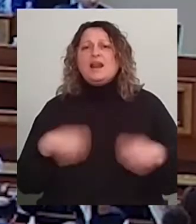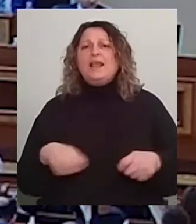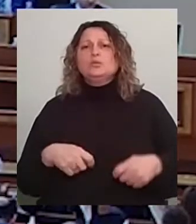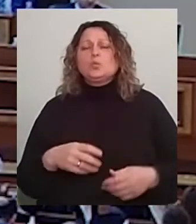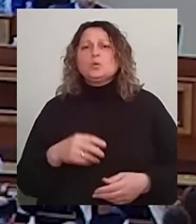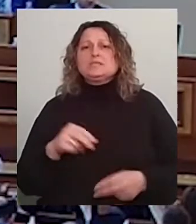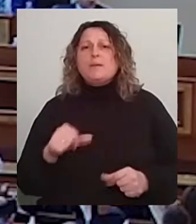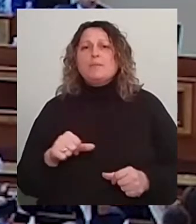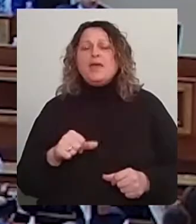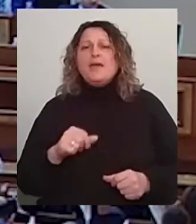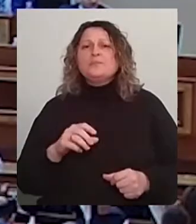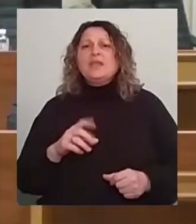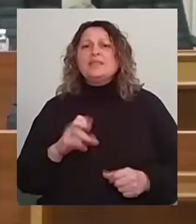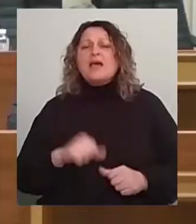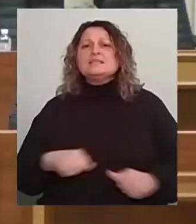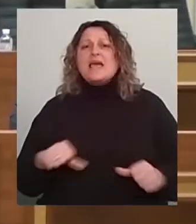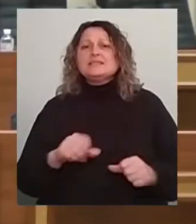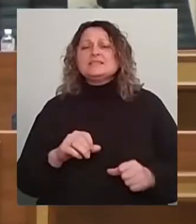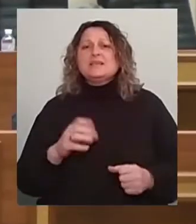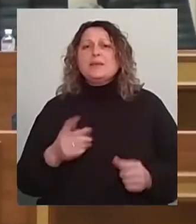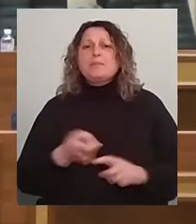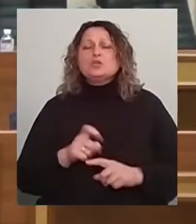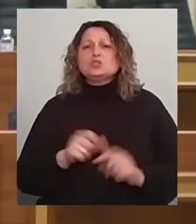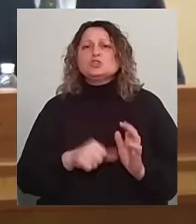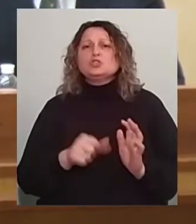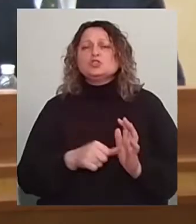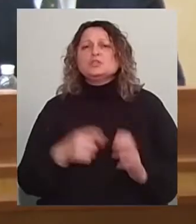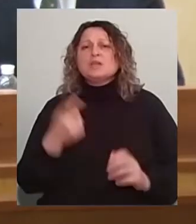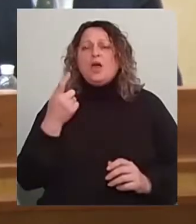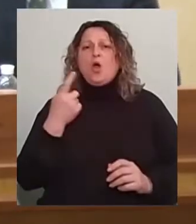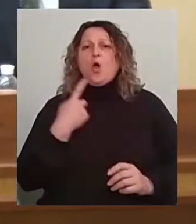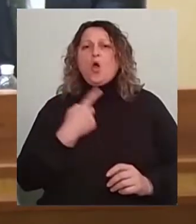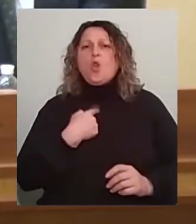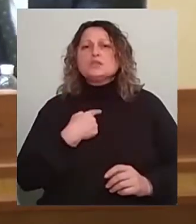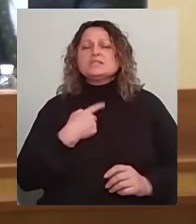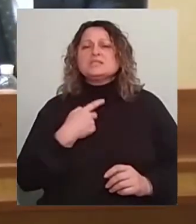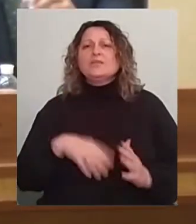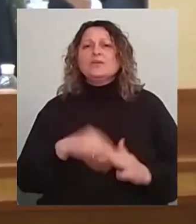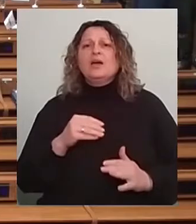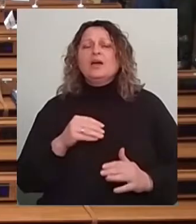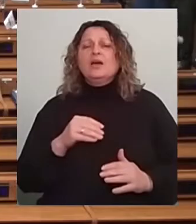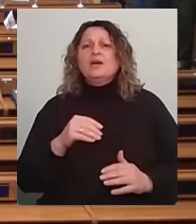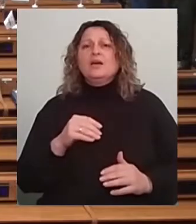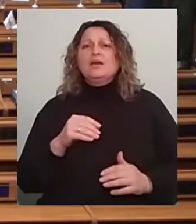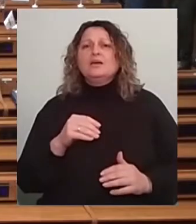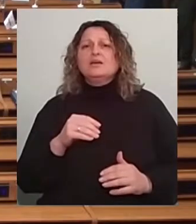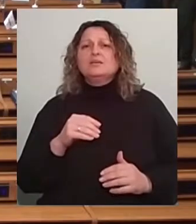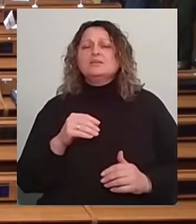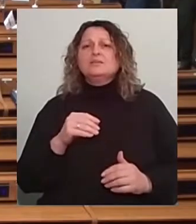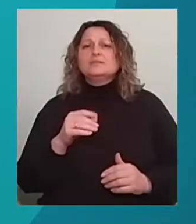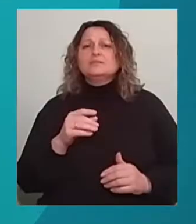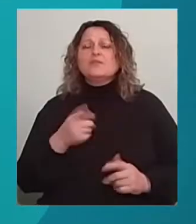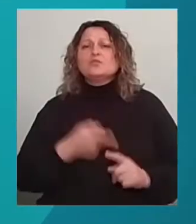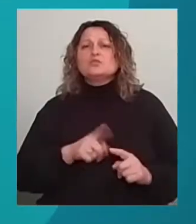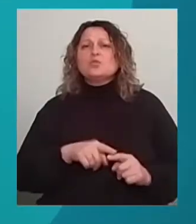сесії більшість – 66 людей – підтримали звернення до парламенту, уряду та президента України з цього приводу. У ньому йдеться